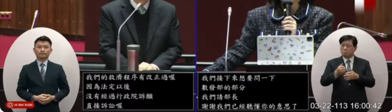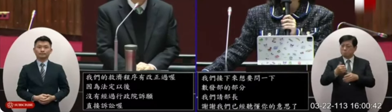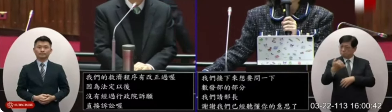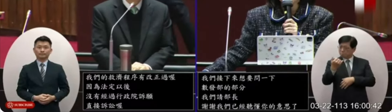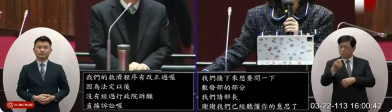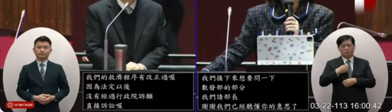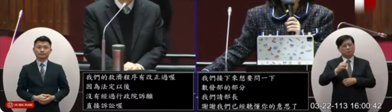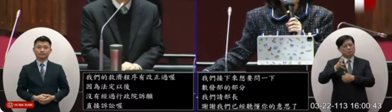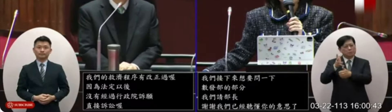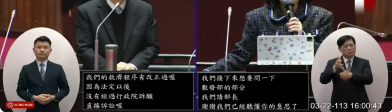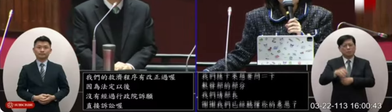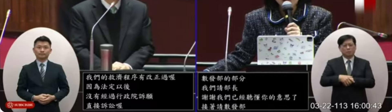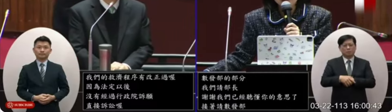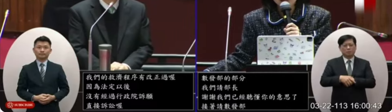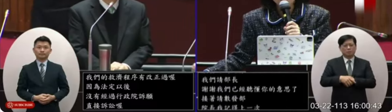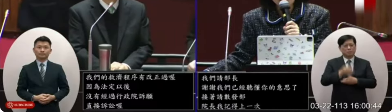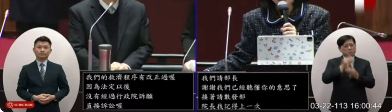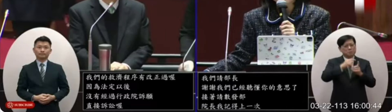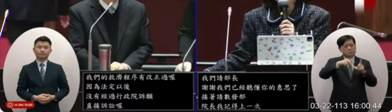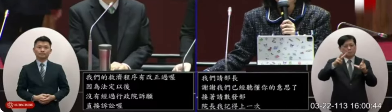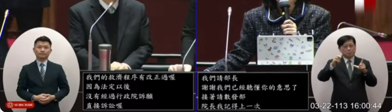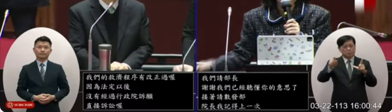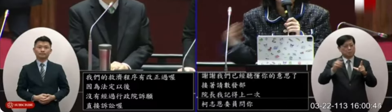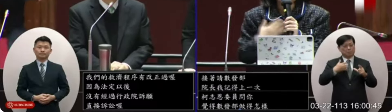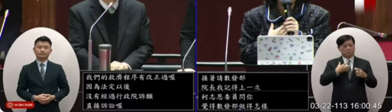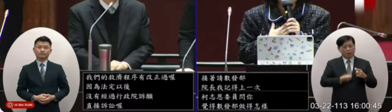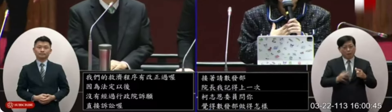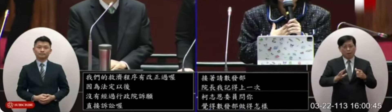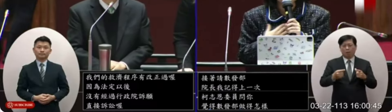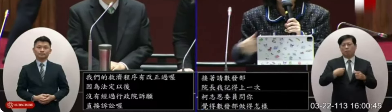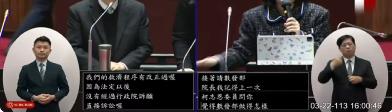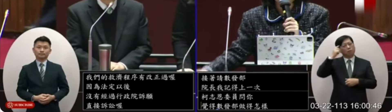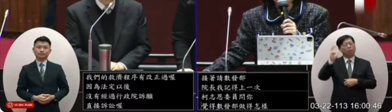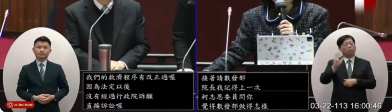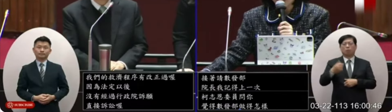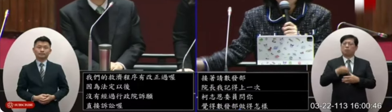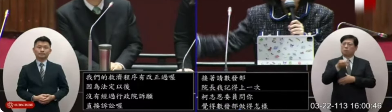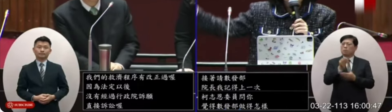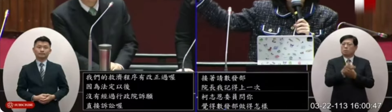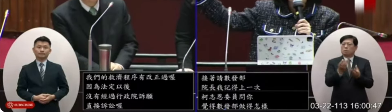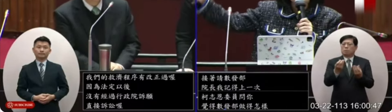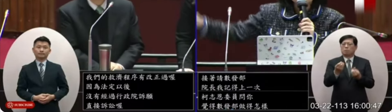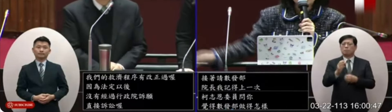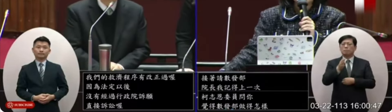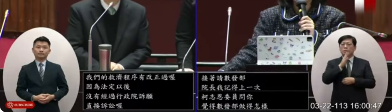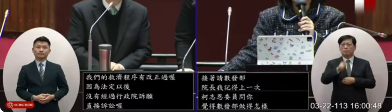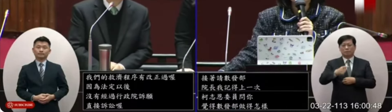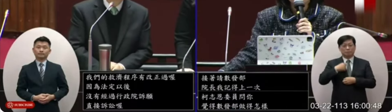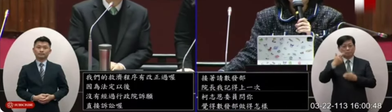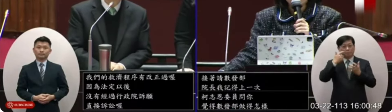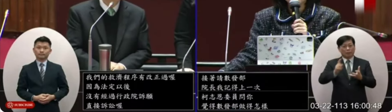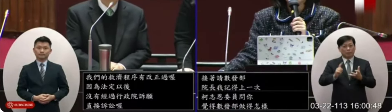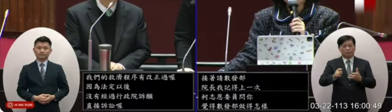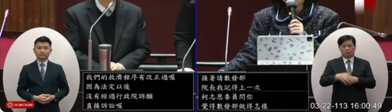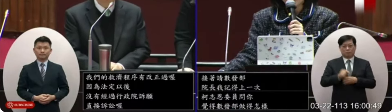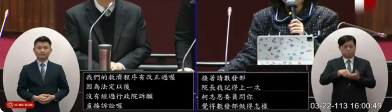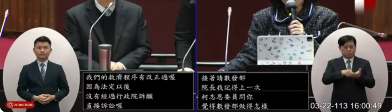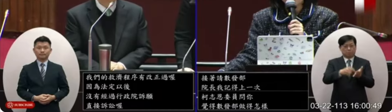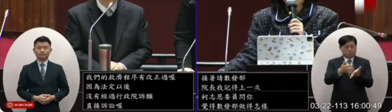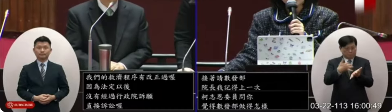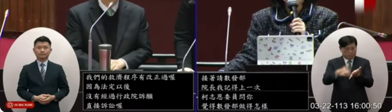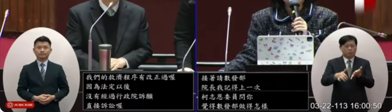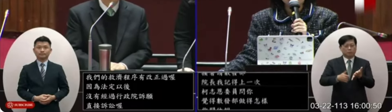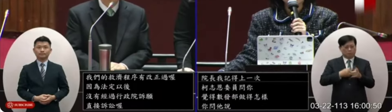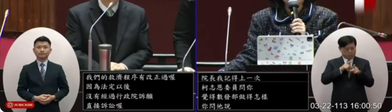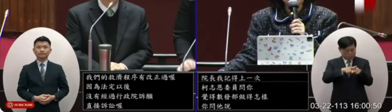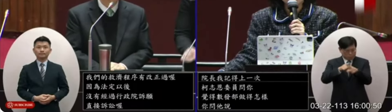的時候你問他說呢股市兩萬點你不開心嗎我個人沒什麼感覺我沒有買股票可是我很在意的是我們編列